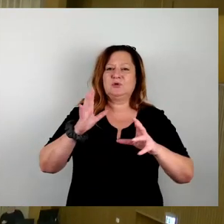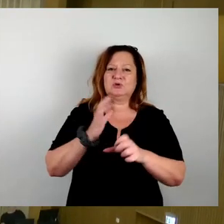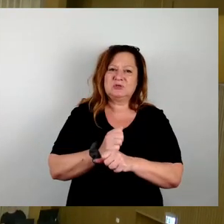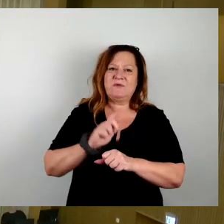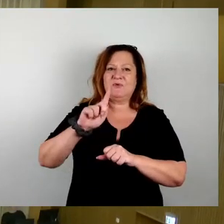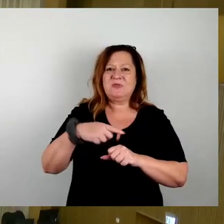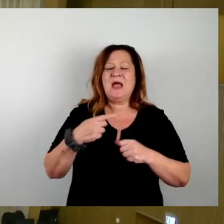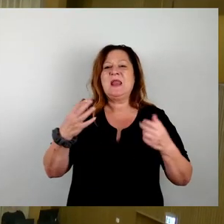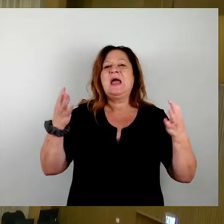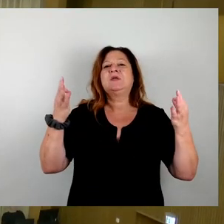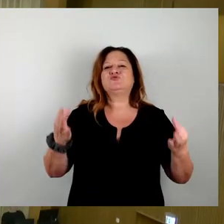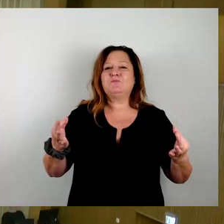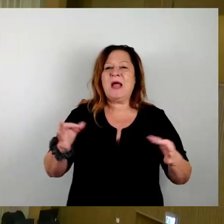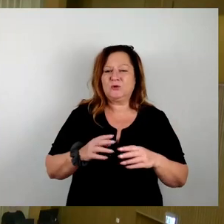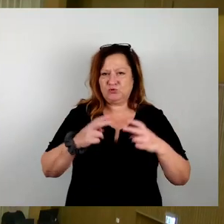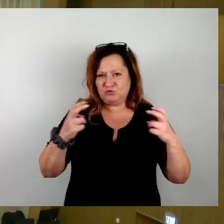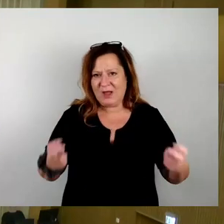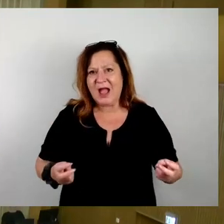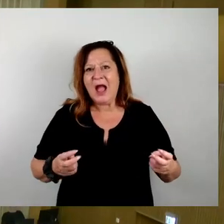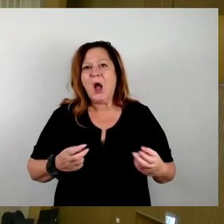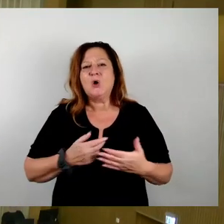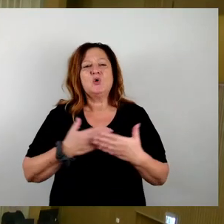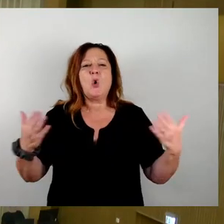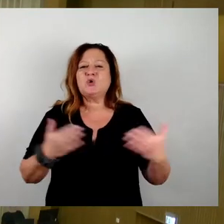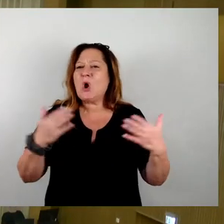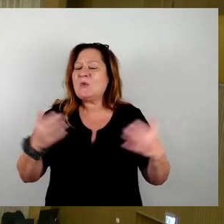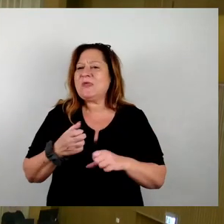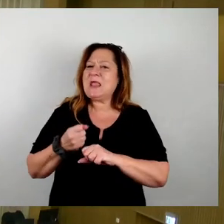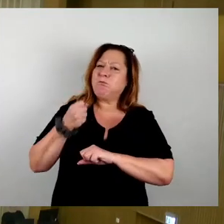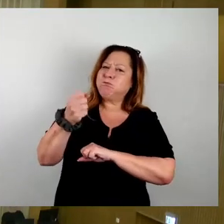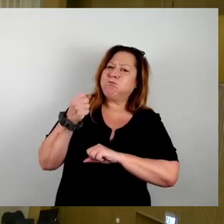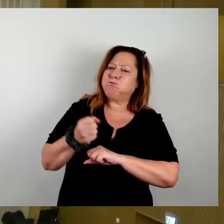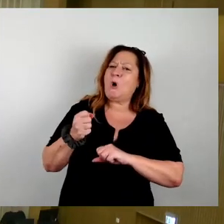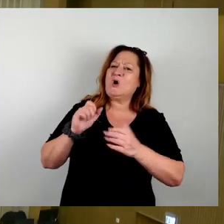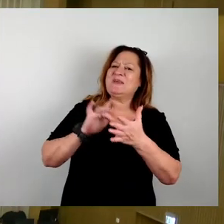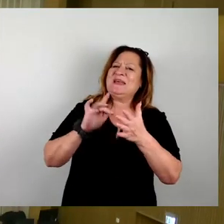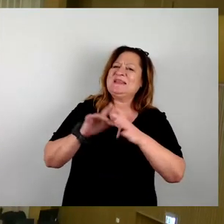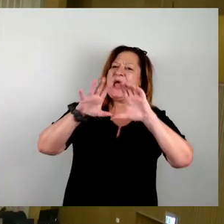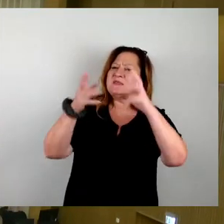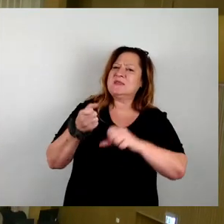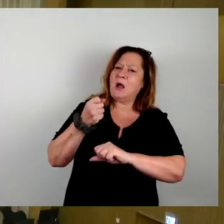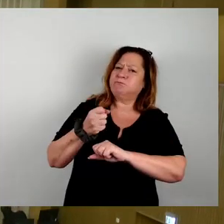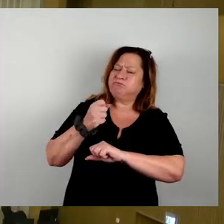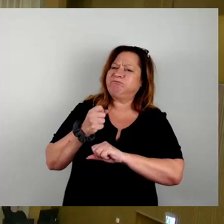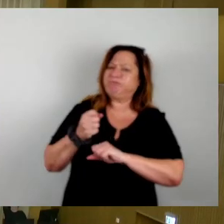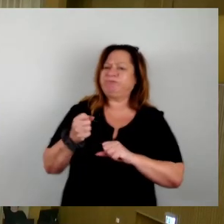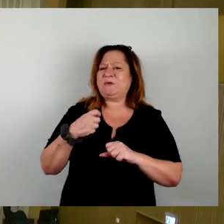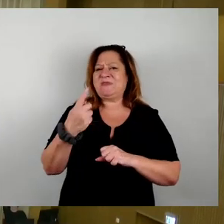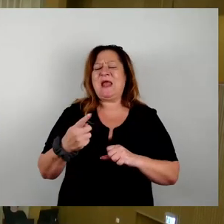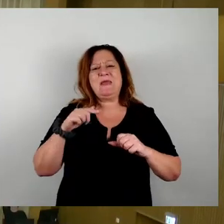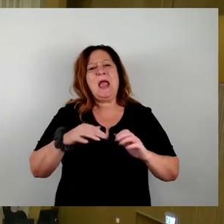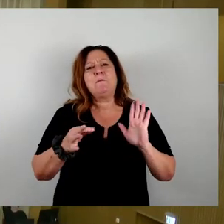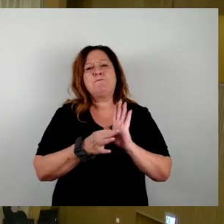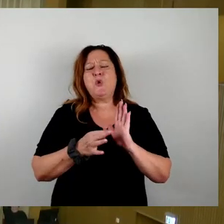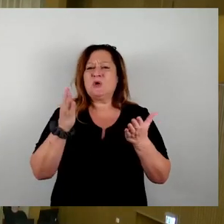zu Hause oder an welchen Sandsack auch immer austoben. Jetzt würde ich gerne noch diesen Punkt hier zu Ende machen. Herr Hans hat das